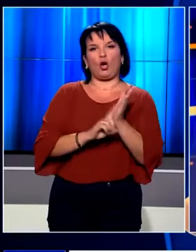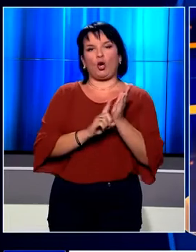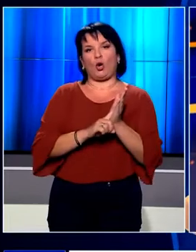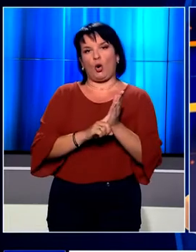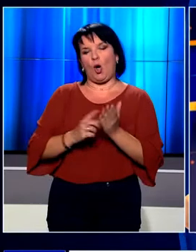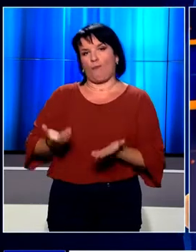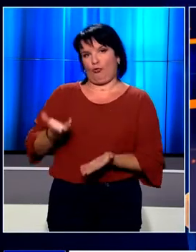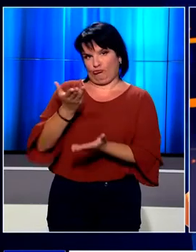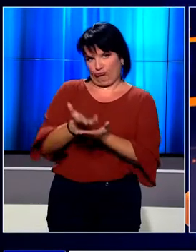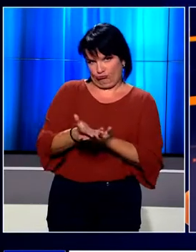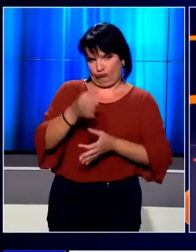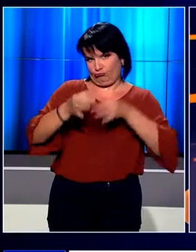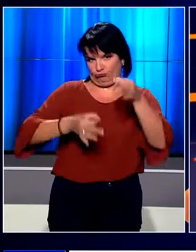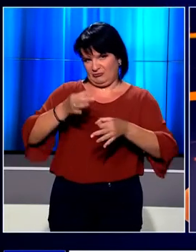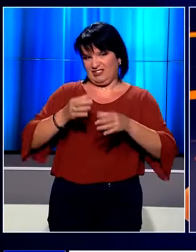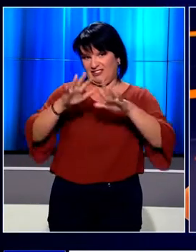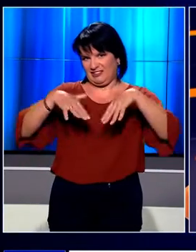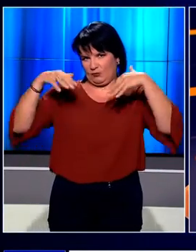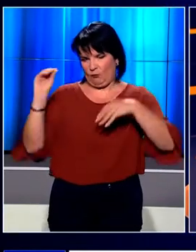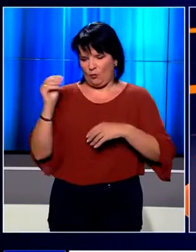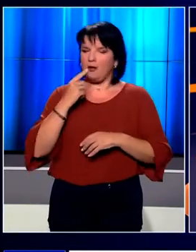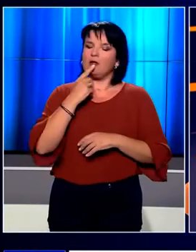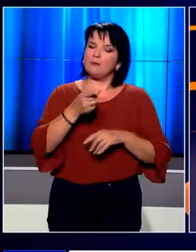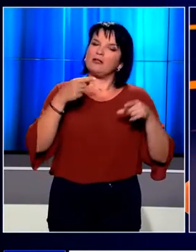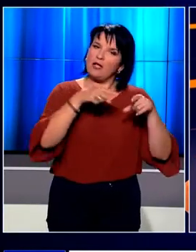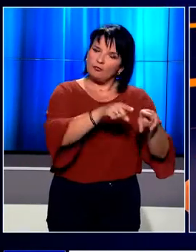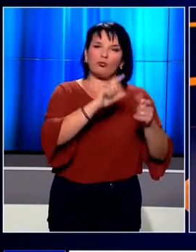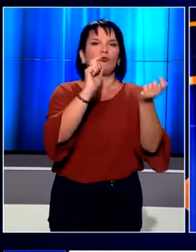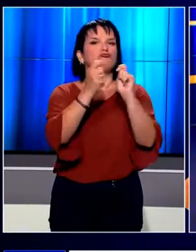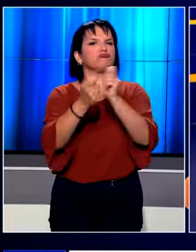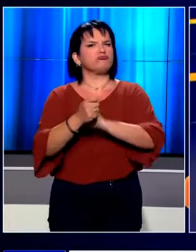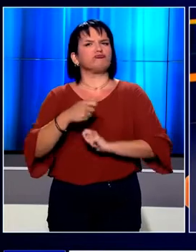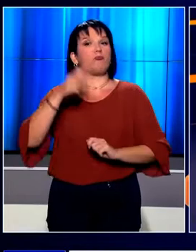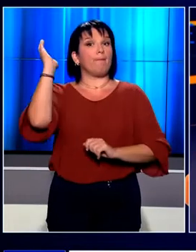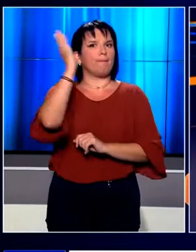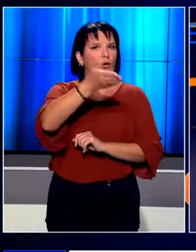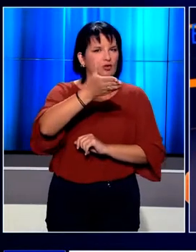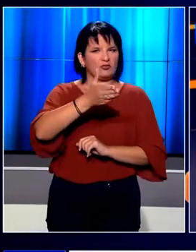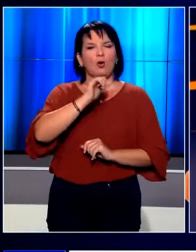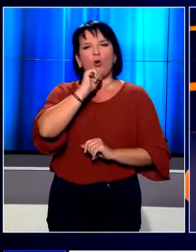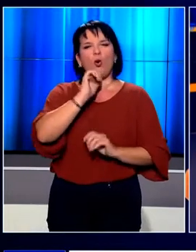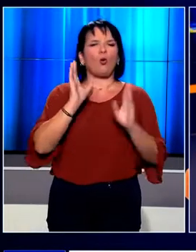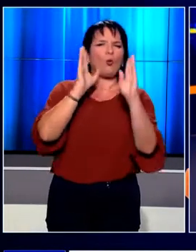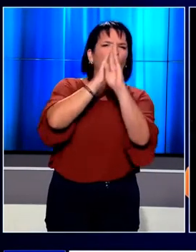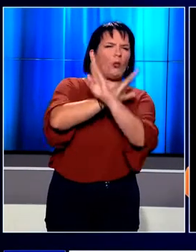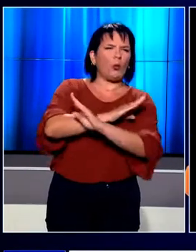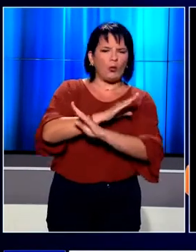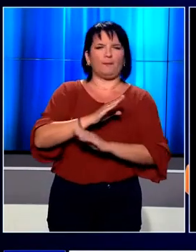Υπότιτλοι AUTHORWAVE Ταυτόχρονα προβλέπει αλλαγές και στα πρόστιμα για τη μαύρη εργασία.